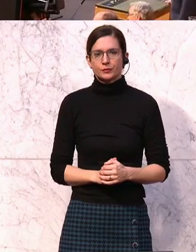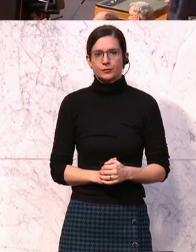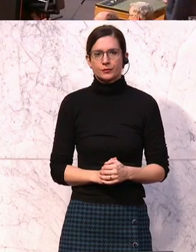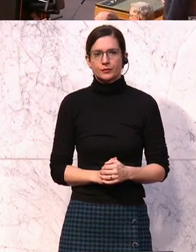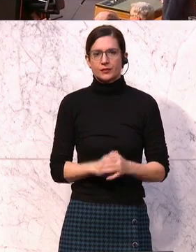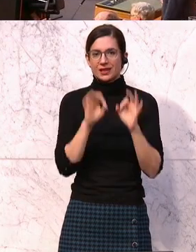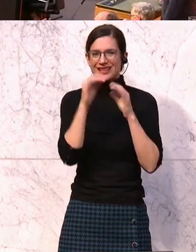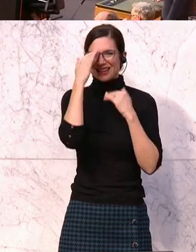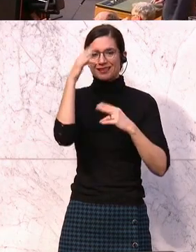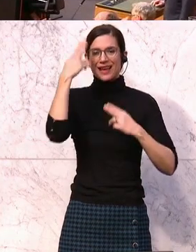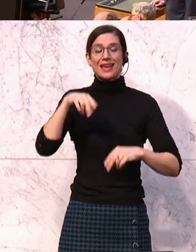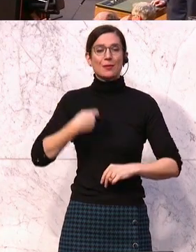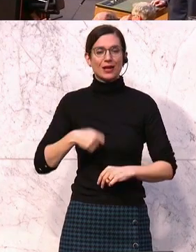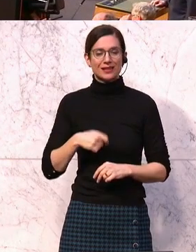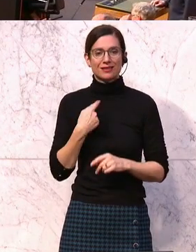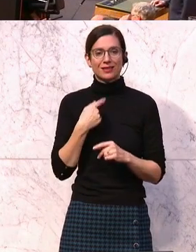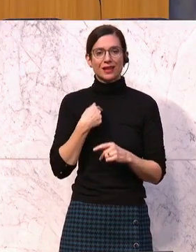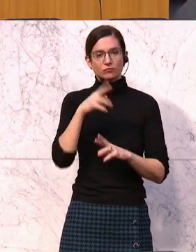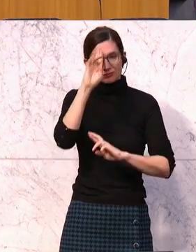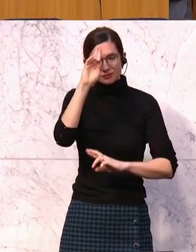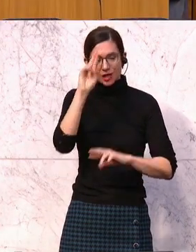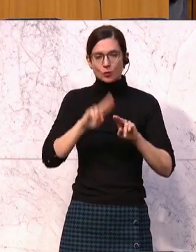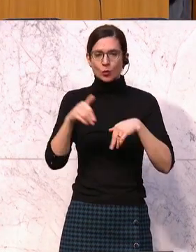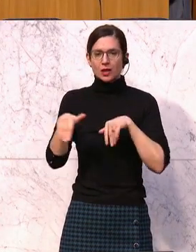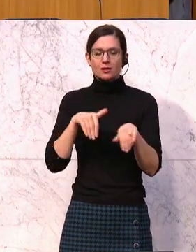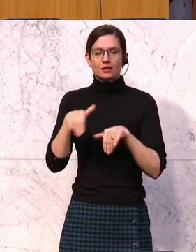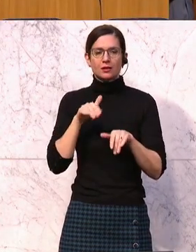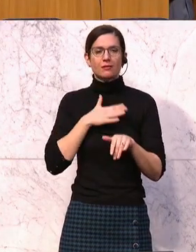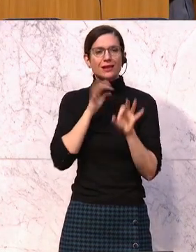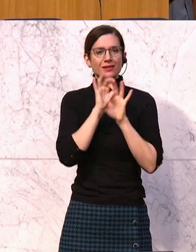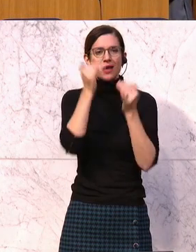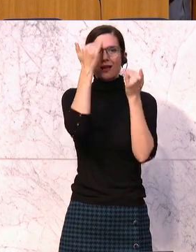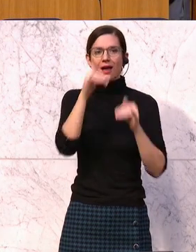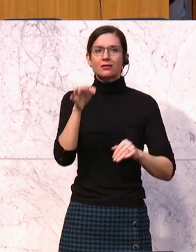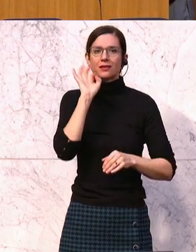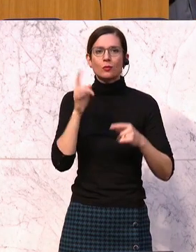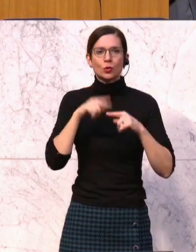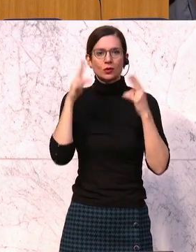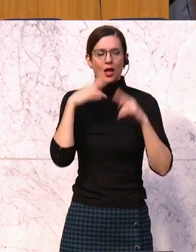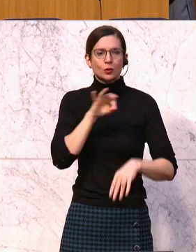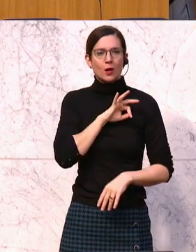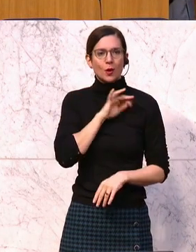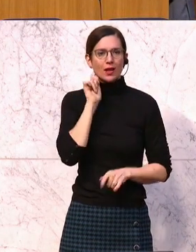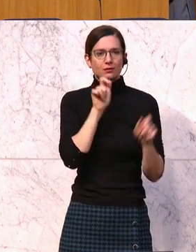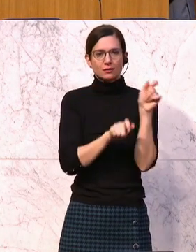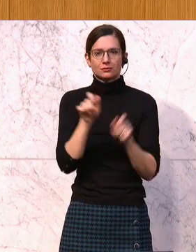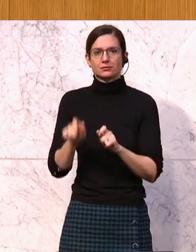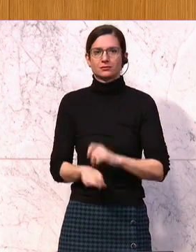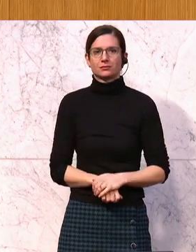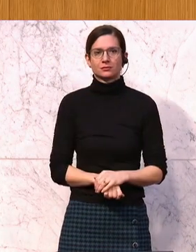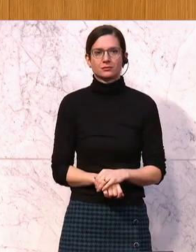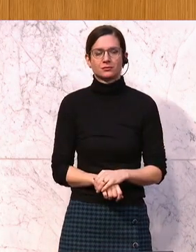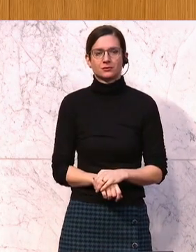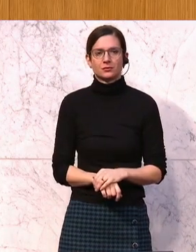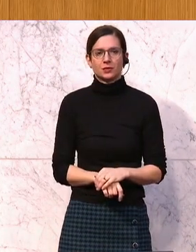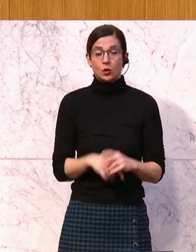Sehr geehrter Herr Präsident, geschätzte Bundesminister, meine sehr geehrten Damen und Herren, liebe Kolleginnen und Kollegen, schaut man